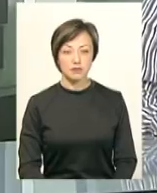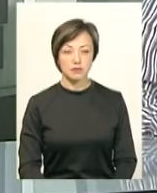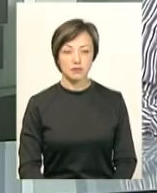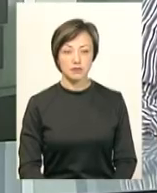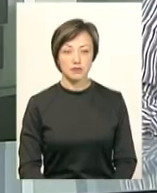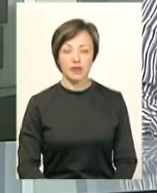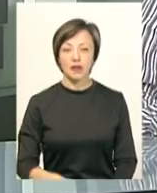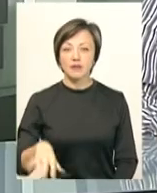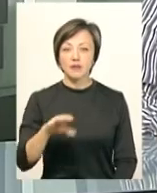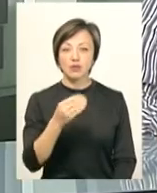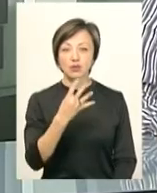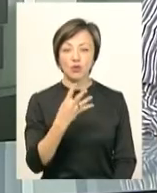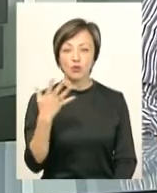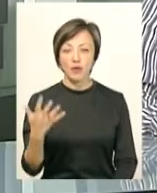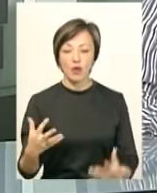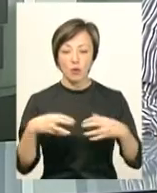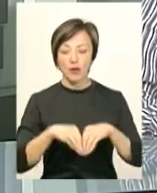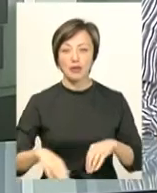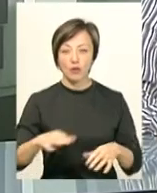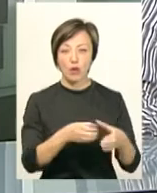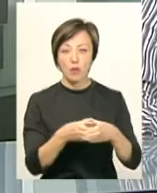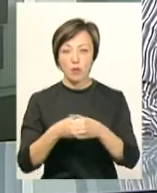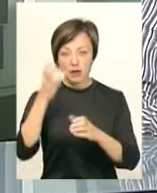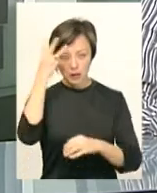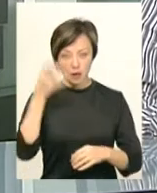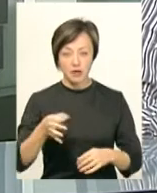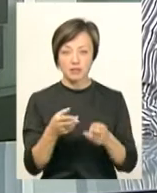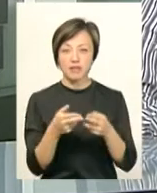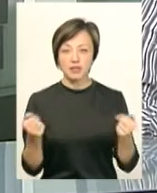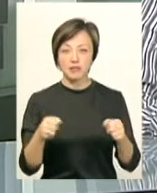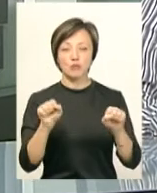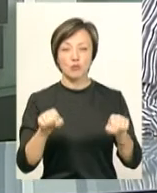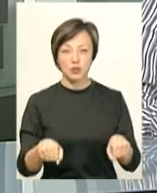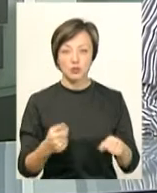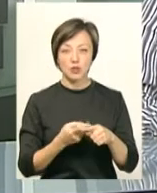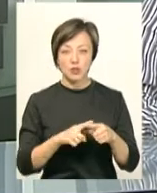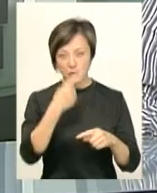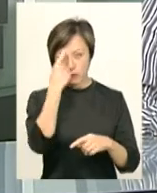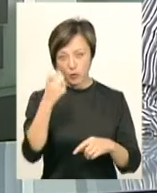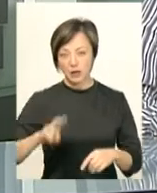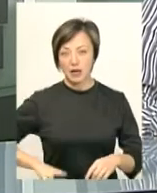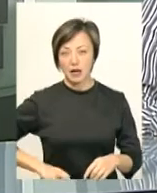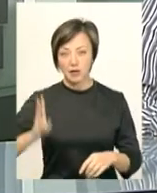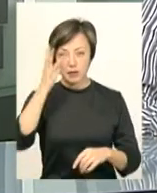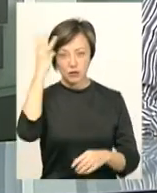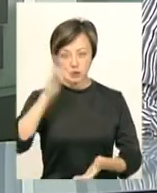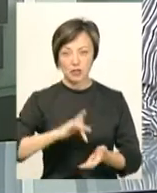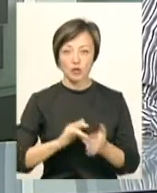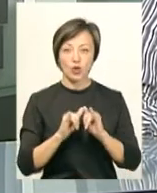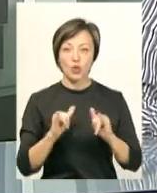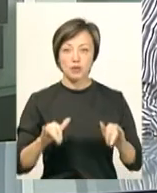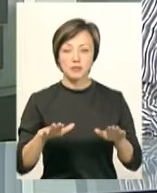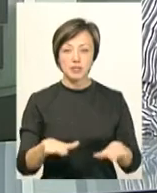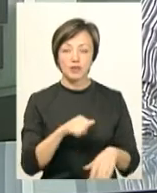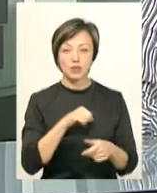Усі 45 об'єднаних територіальних громад на Хмельниччині визнані спроможними. Про це повідомив директор Хмельницького центру розвитку